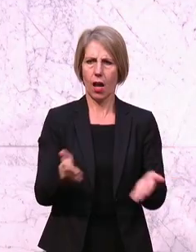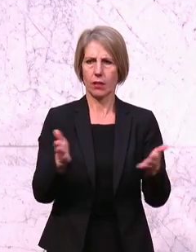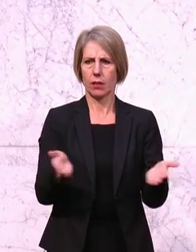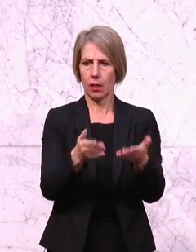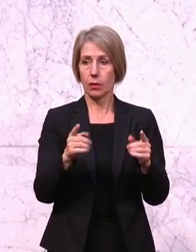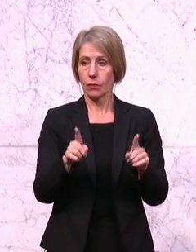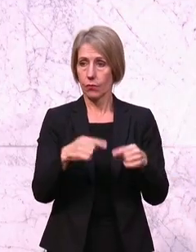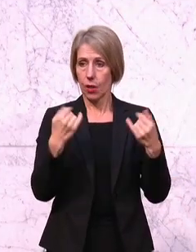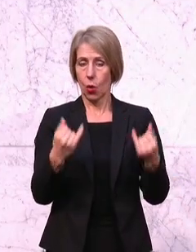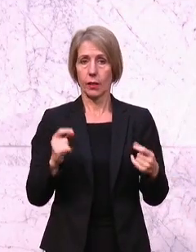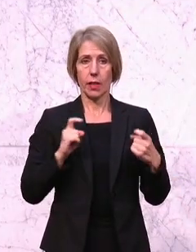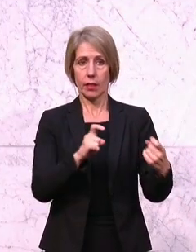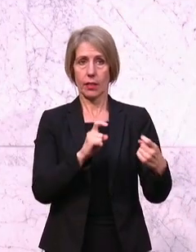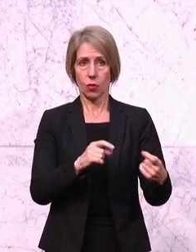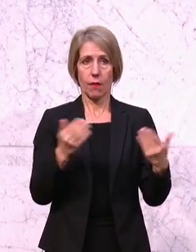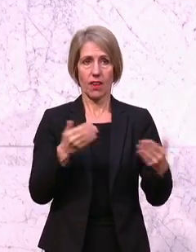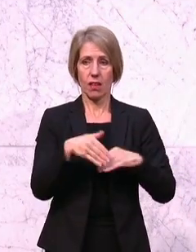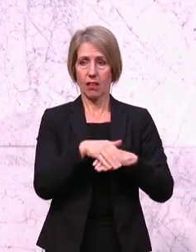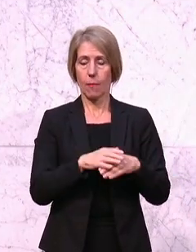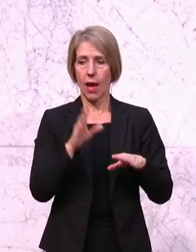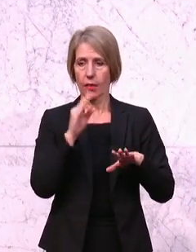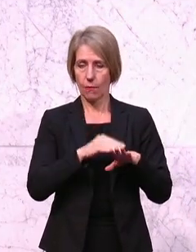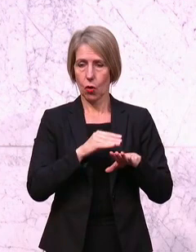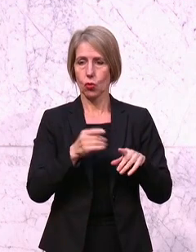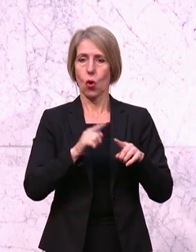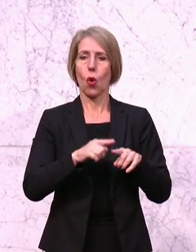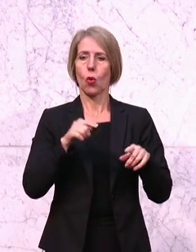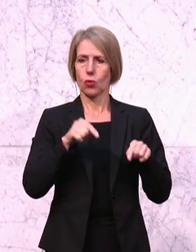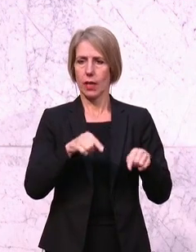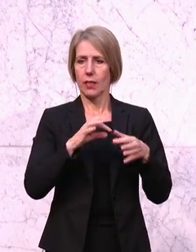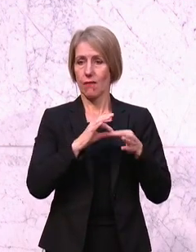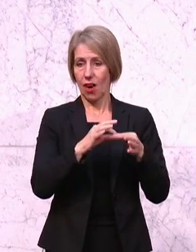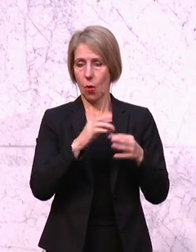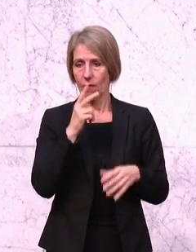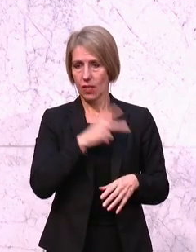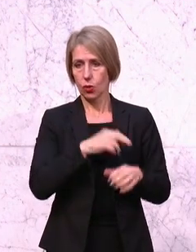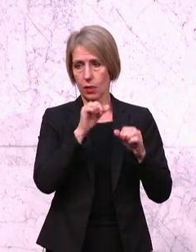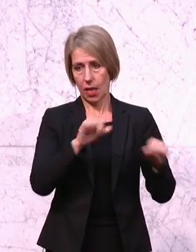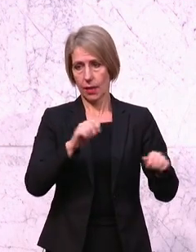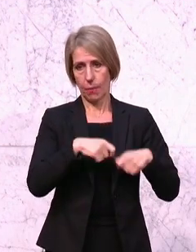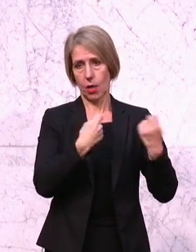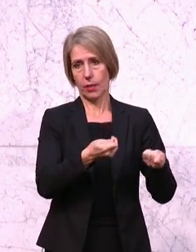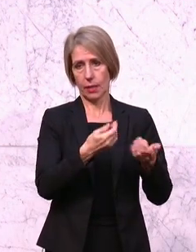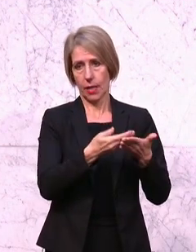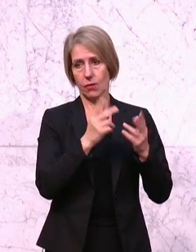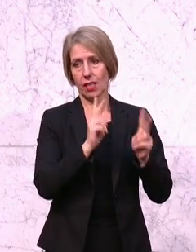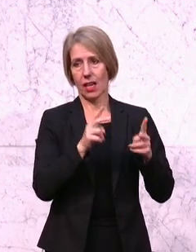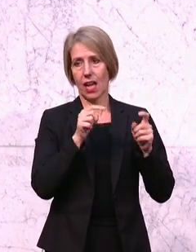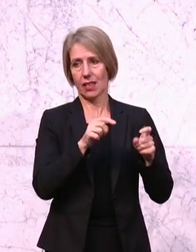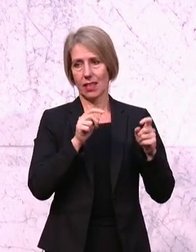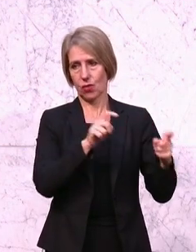ausschließlich hier über Gemeindewohnungen und gemeinnützigen Wohnbau, weil es die Sozialdemokratie in diesem Land gibt, meine sehr verehrten Damen und Herren.